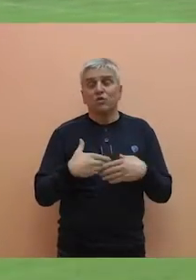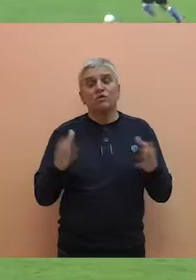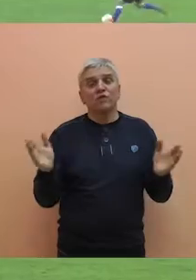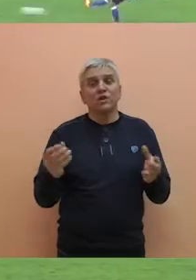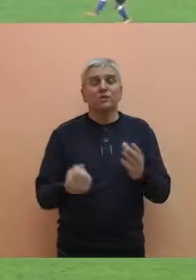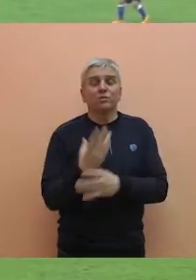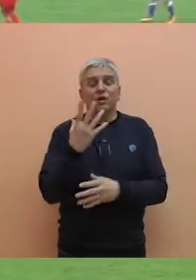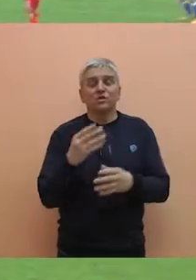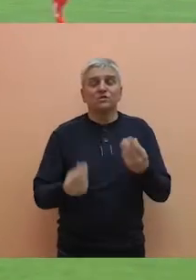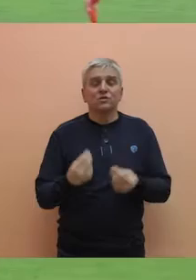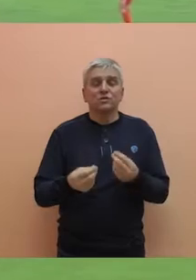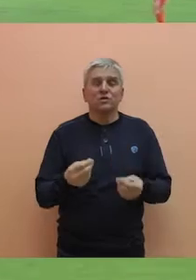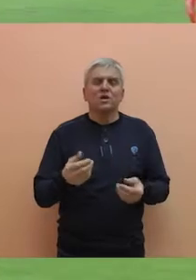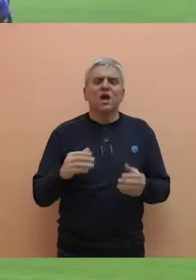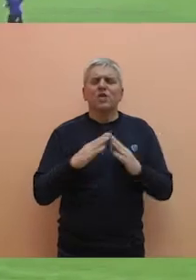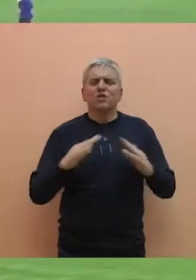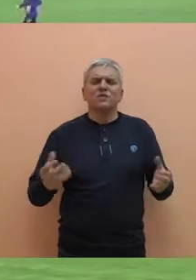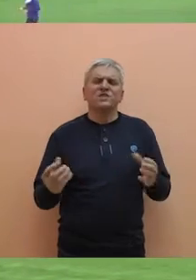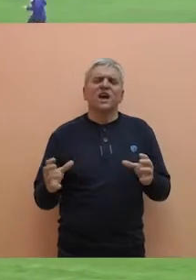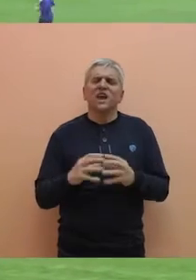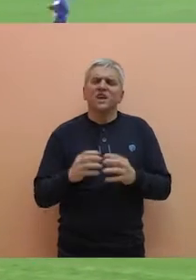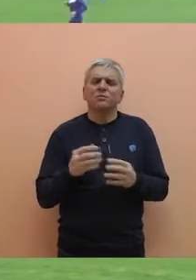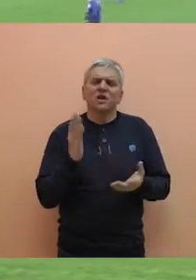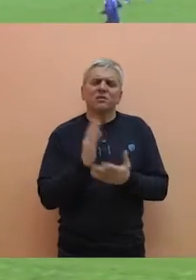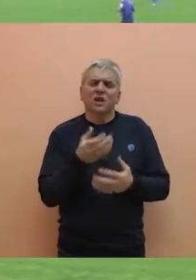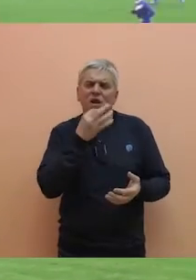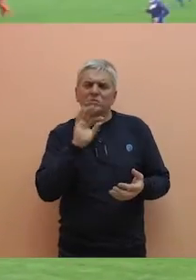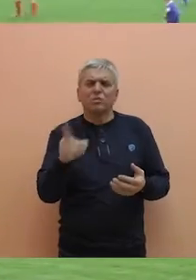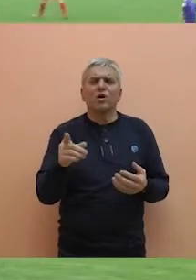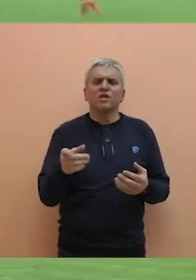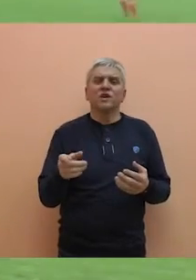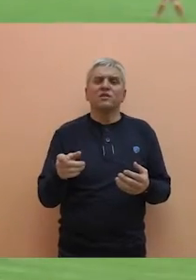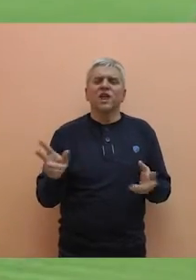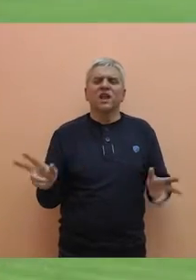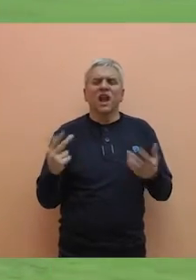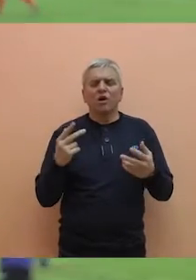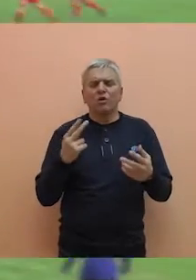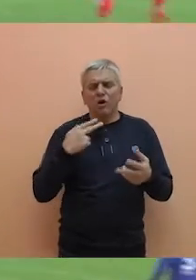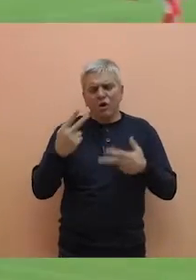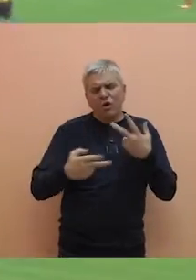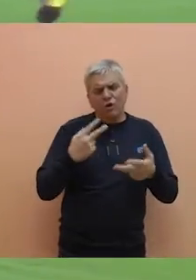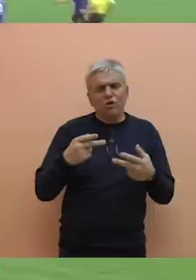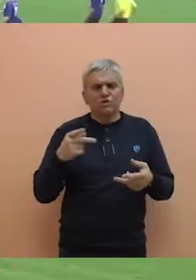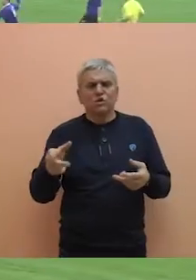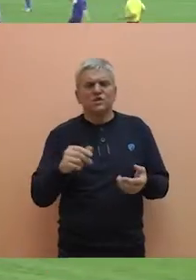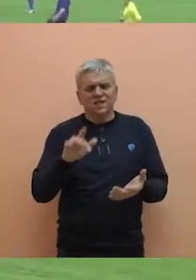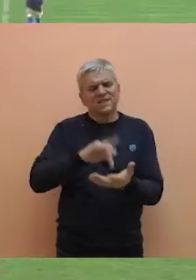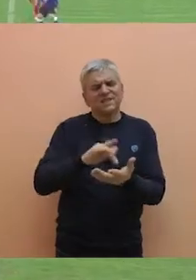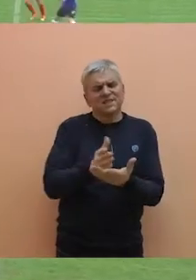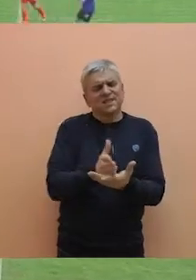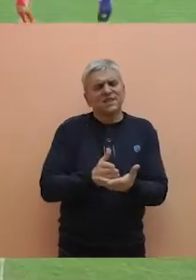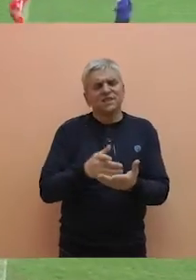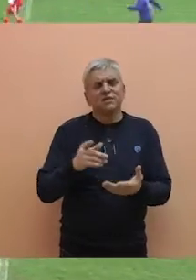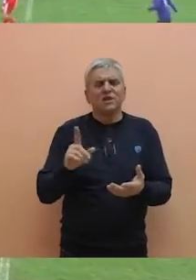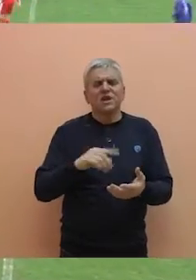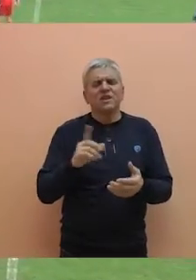sezonu. Od samog starta spremnija i odlučnija domaća ekipa uspostavila je terensku inicijativu i lako kontrolisala igru na sredini terena, ne